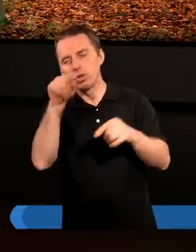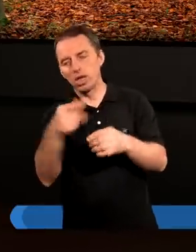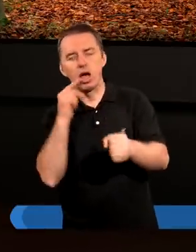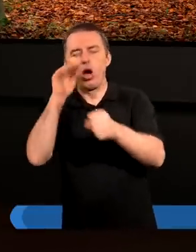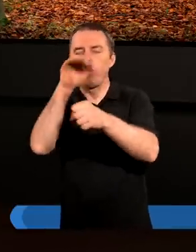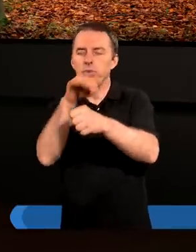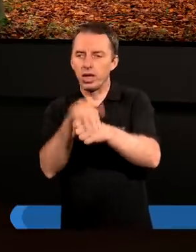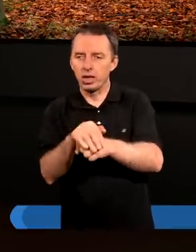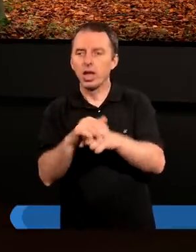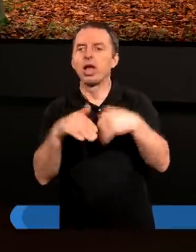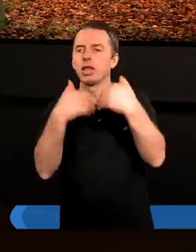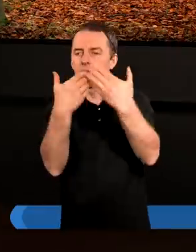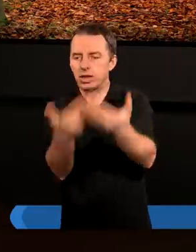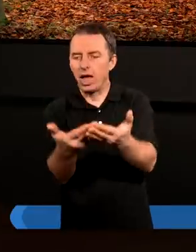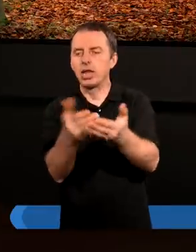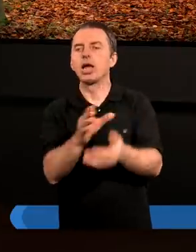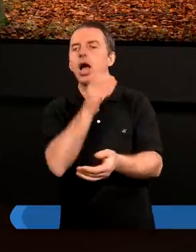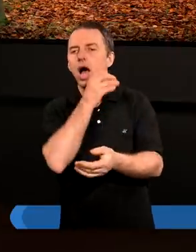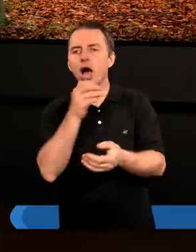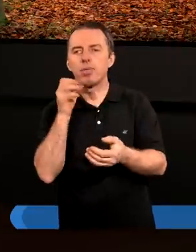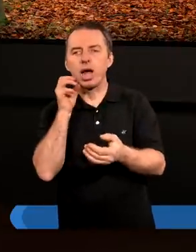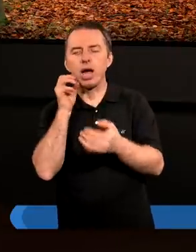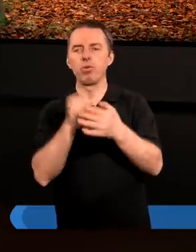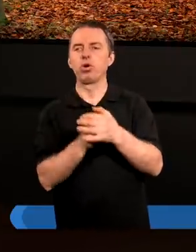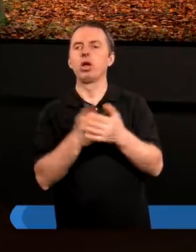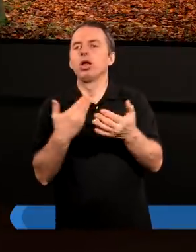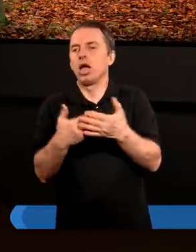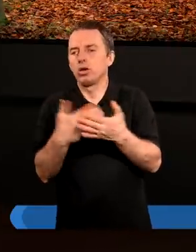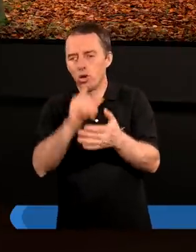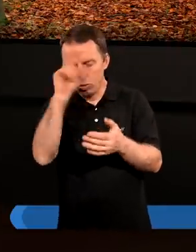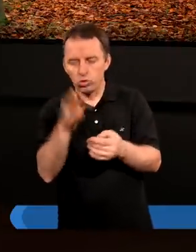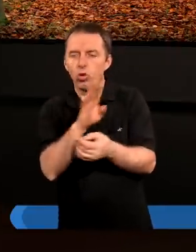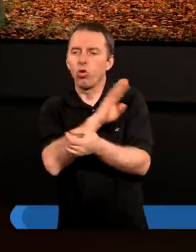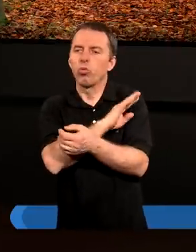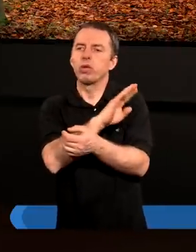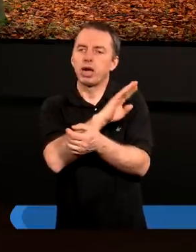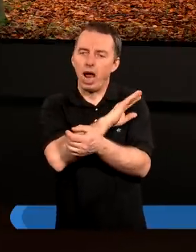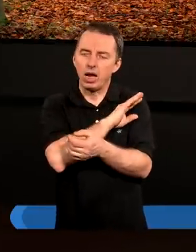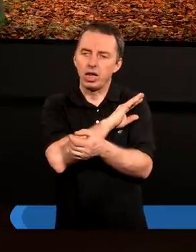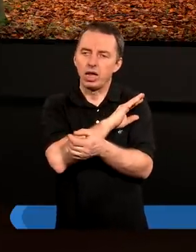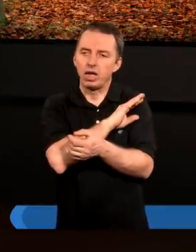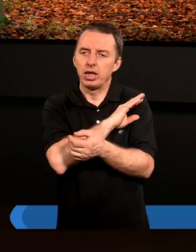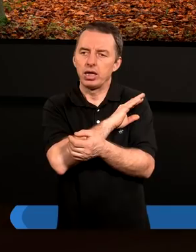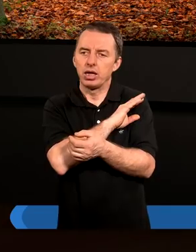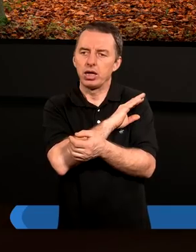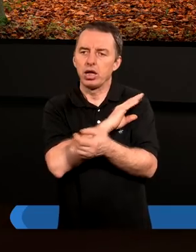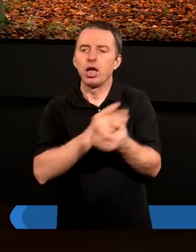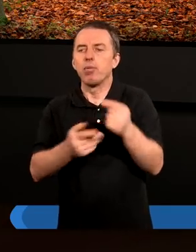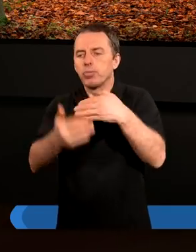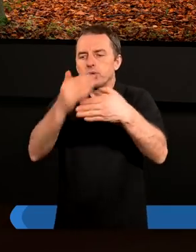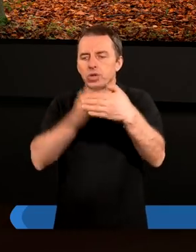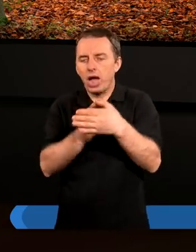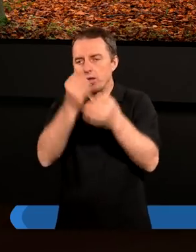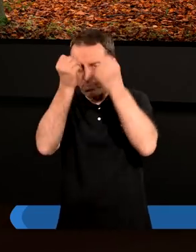obietnicach danych Abrahamowi. Mówi, to dlaczego ludzie umierali przed